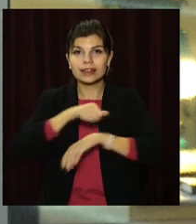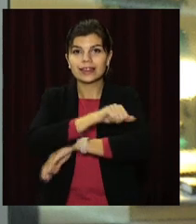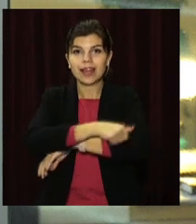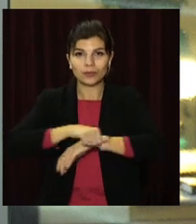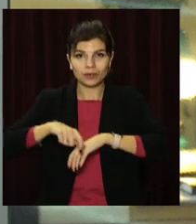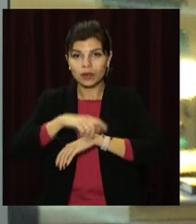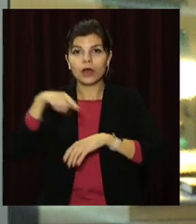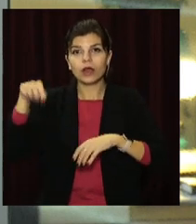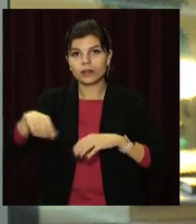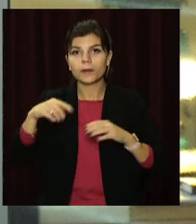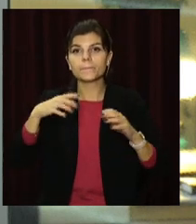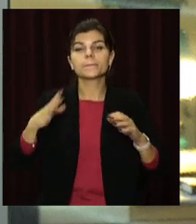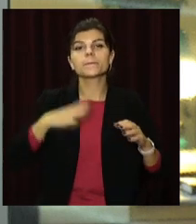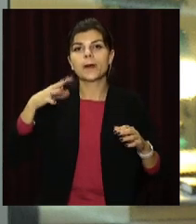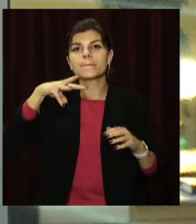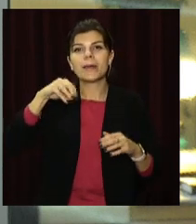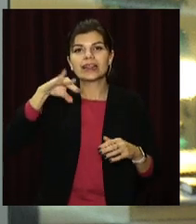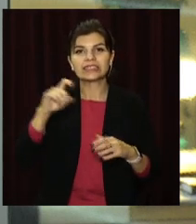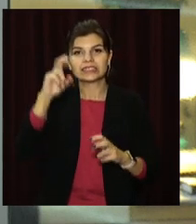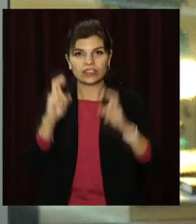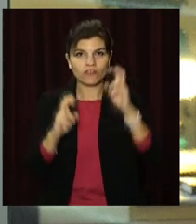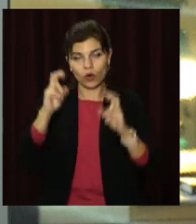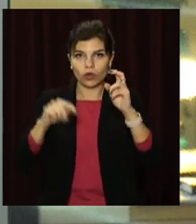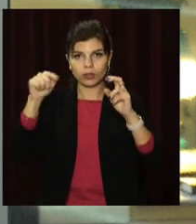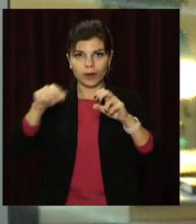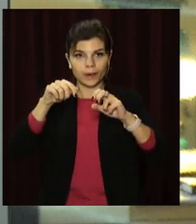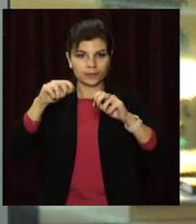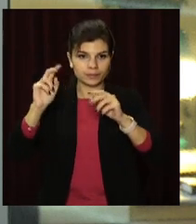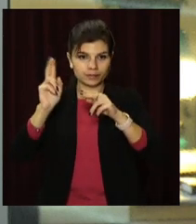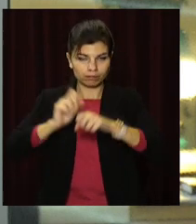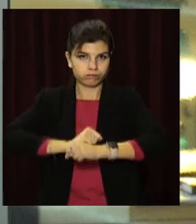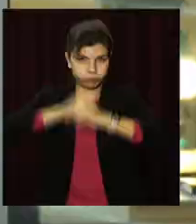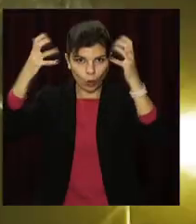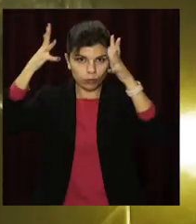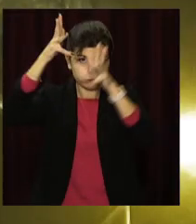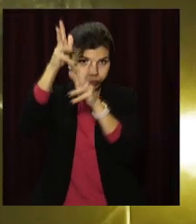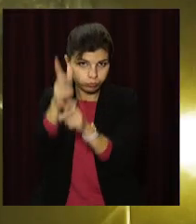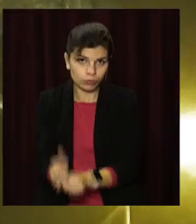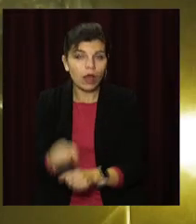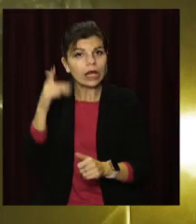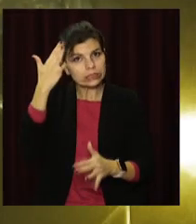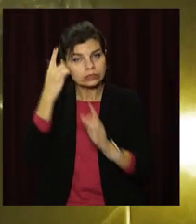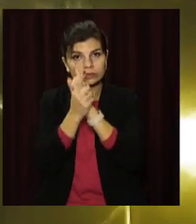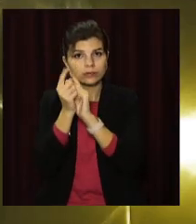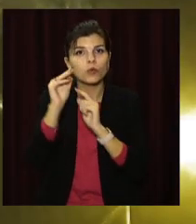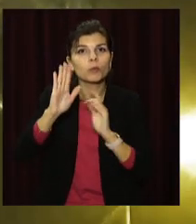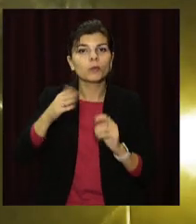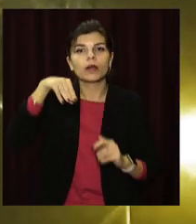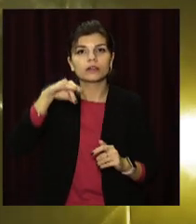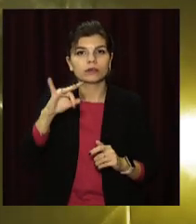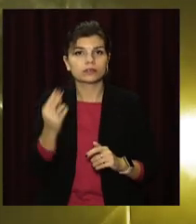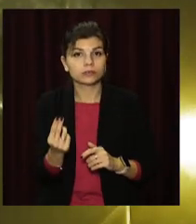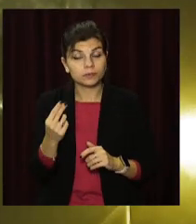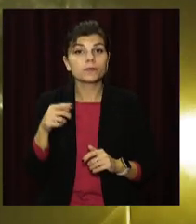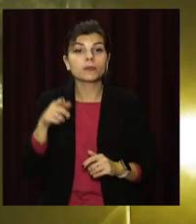зведуть торговельний центр. На час проведення підривних робіт задля безпеки ділянку дороги від вулиці Павлова до річкового порту